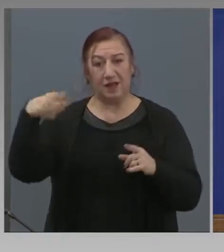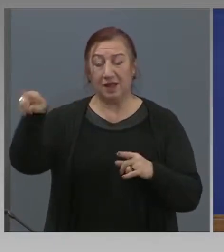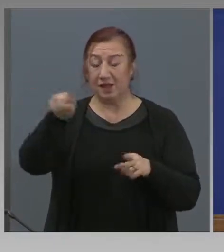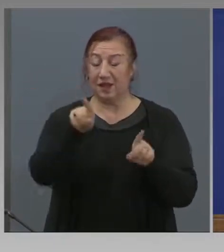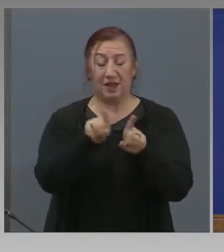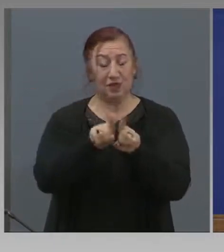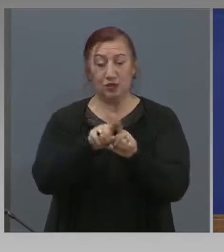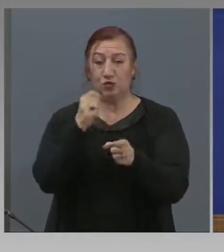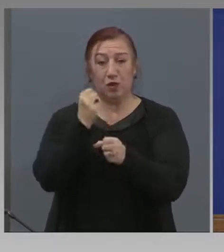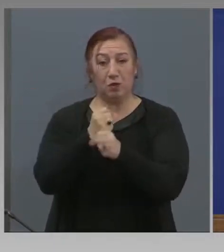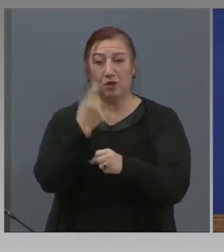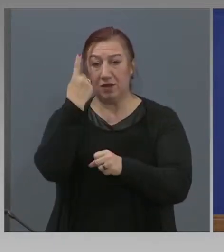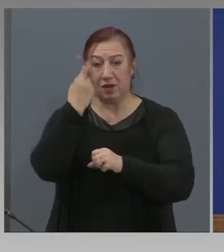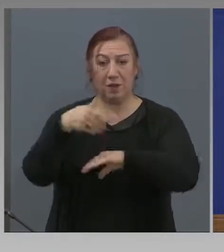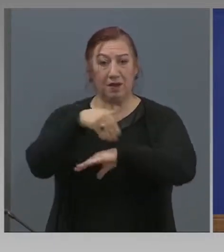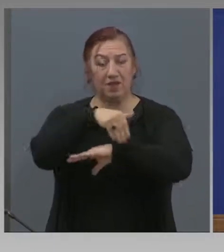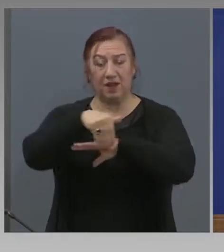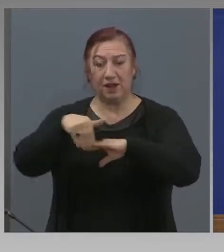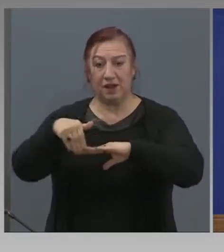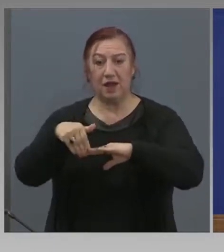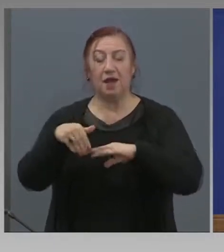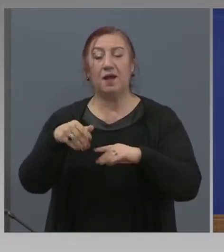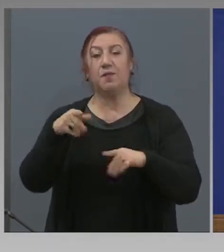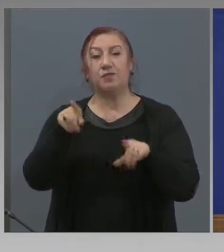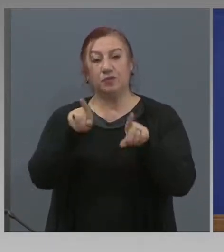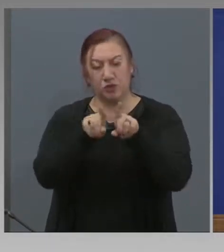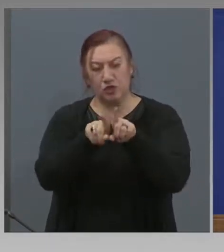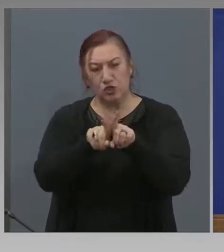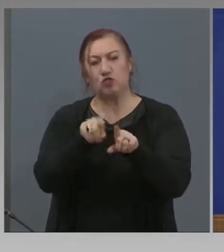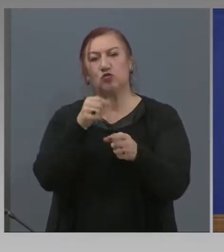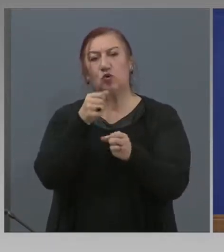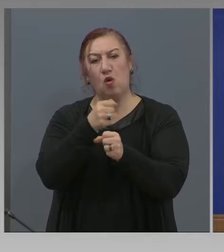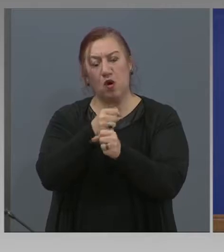на първа линия и работят